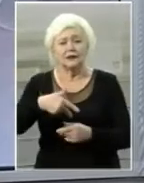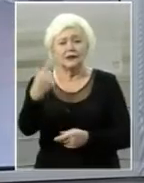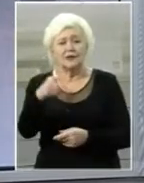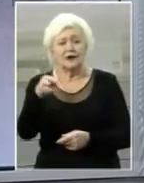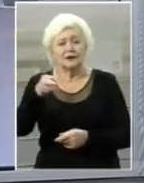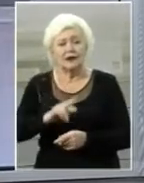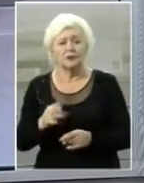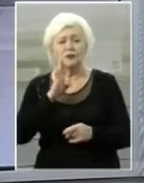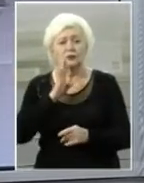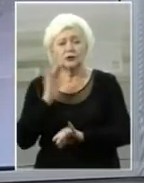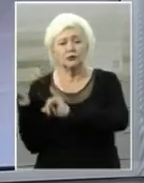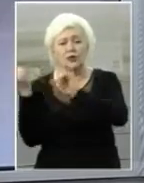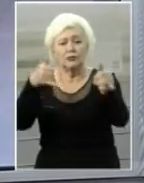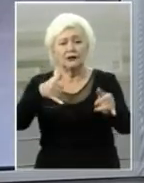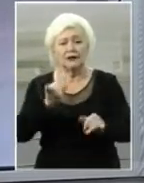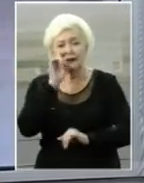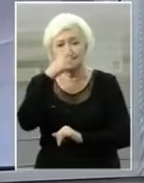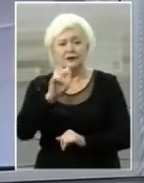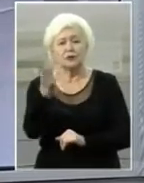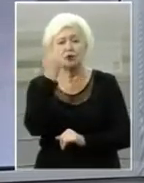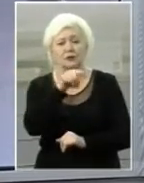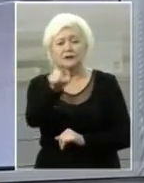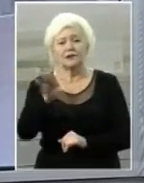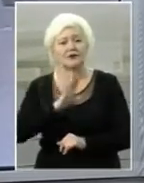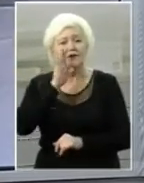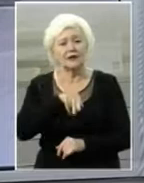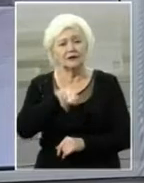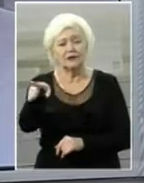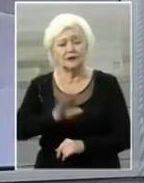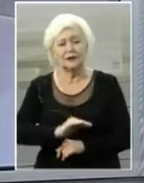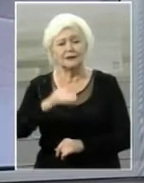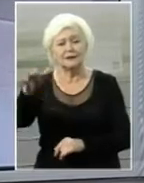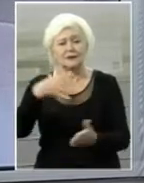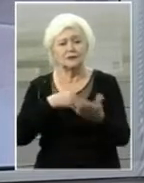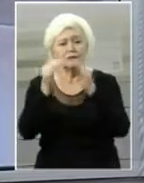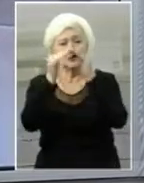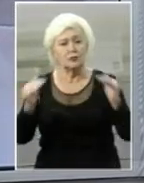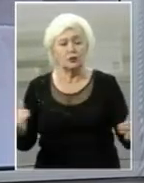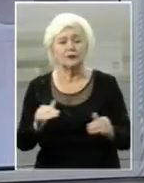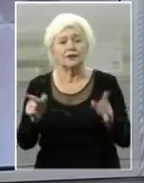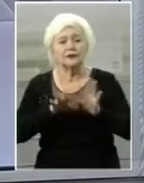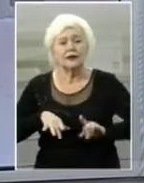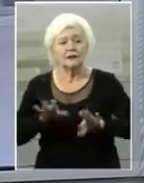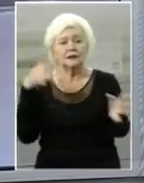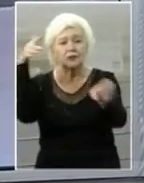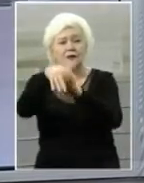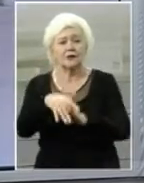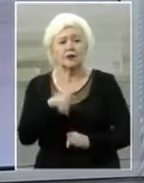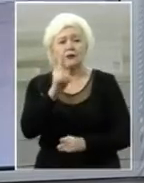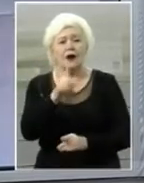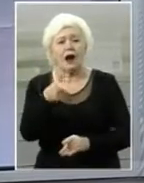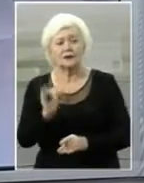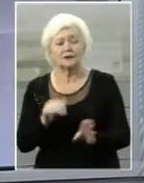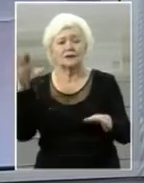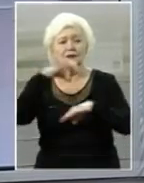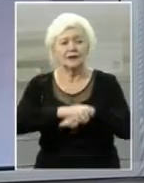жінку облили сірчаною кислотою, коли вона вранці виходила з під'їзду свого будинку. У справі нападу на Катерину Гандзюк затримано